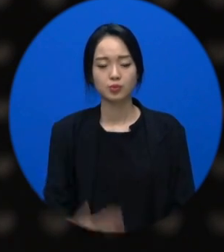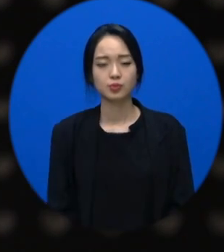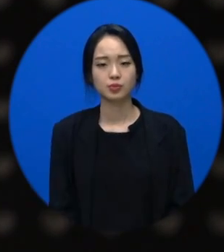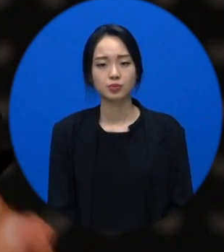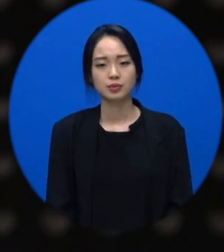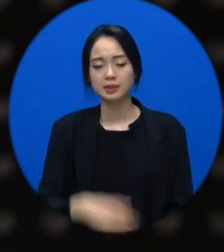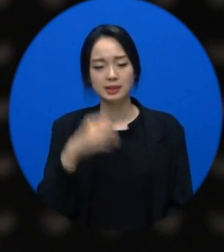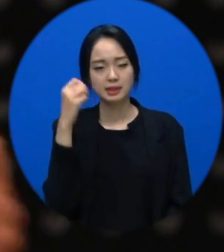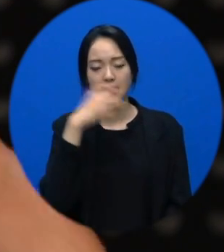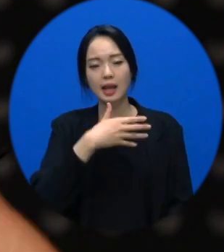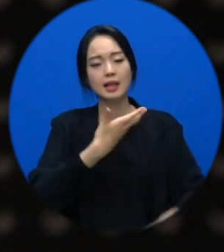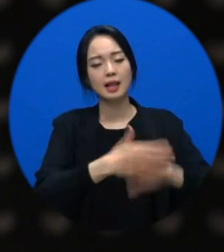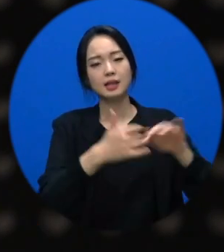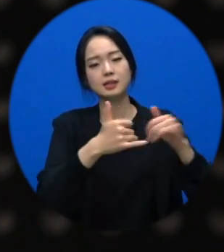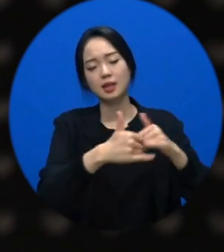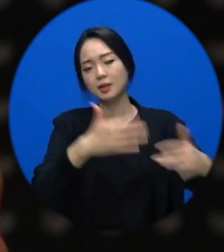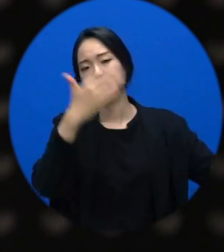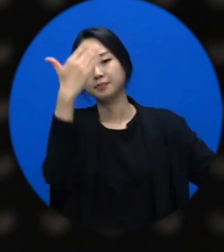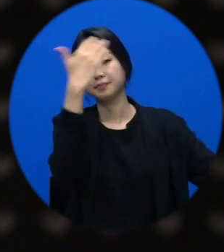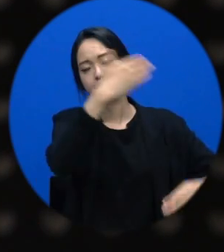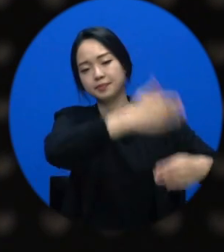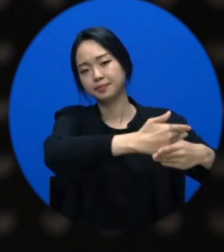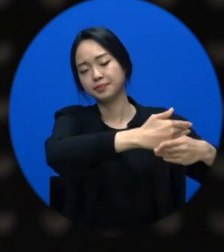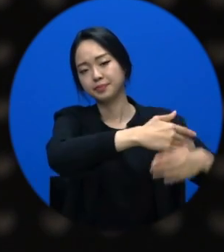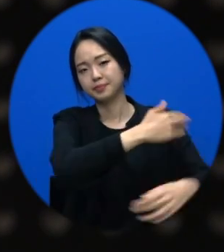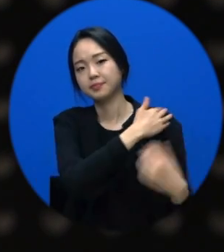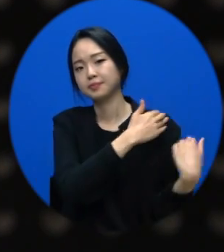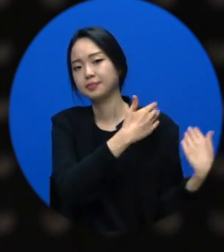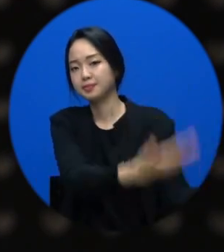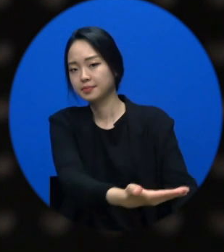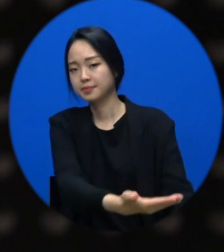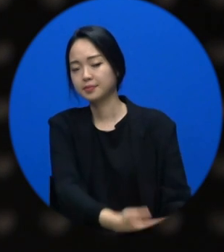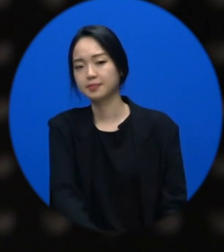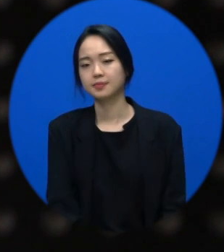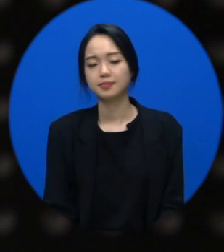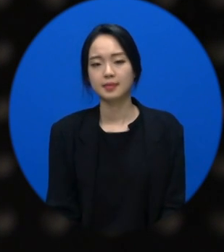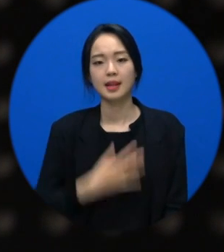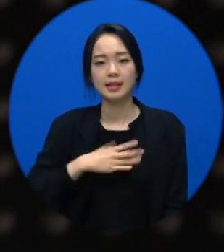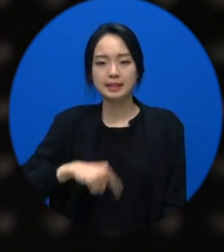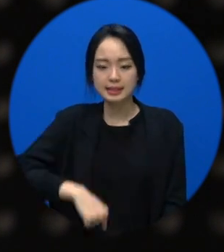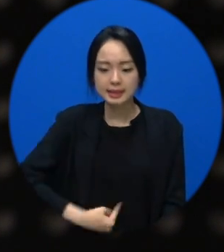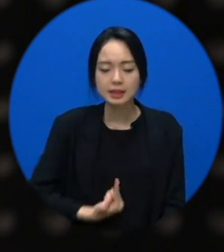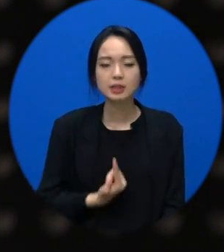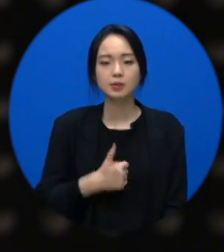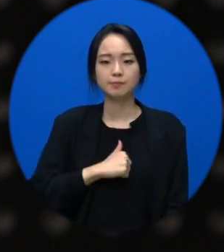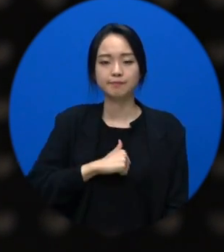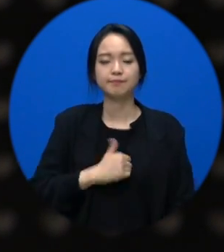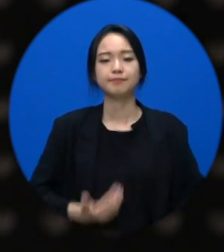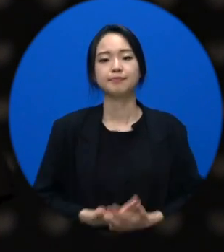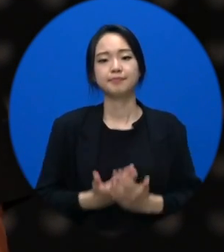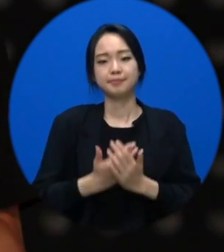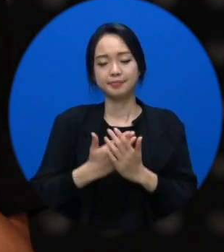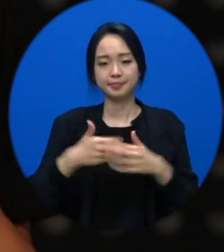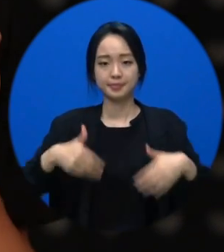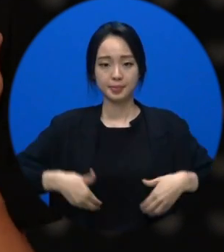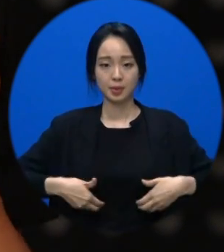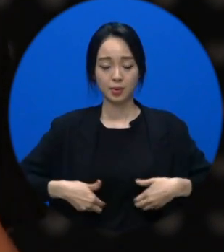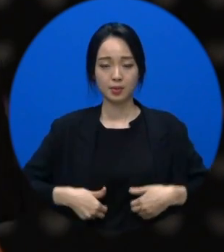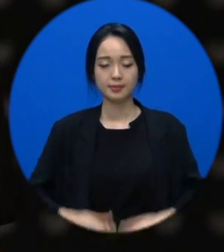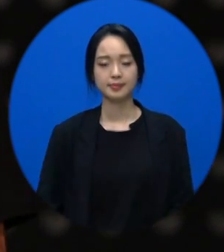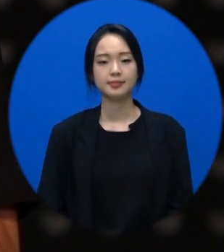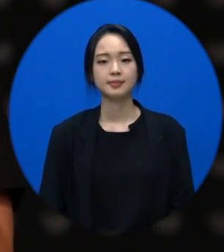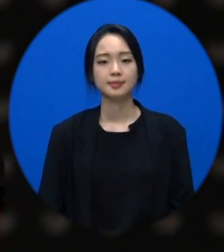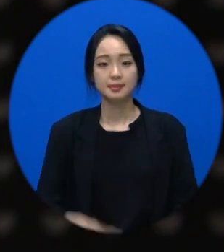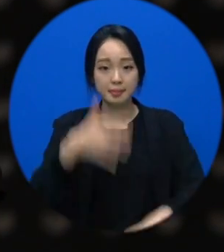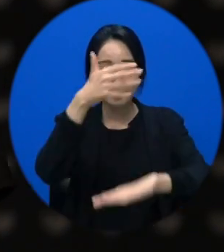타인 외부랑 담을 싸세요. 내 스스로 내 자존감을 높이셔야 돼요. 자 마지막인데 성형수술